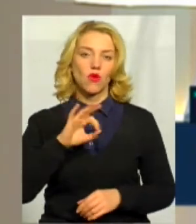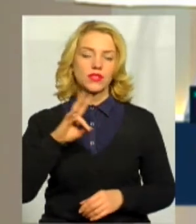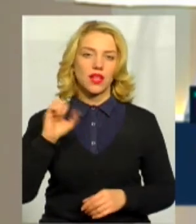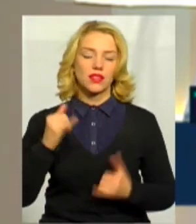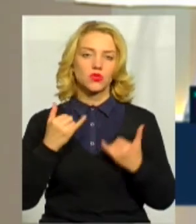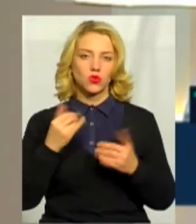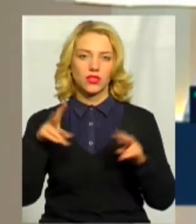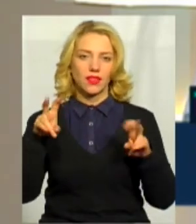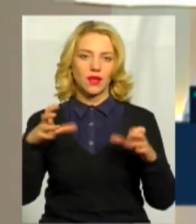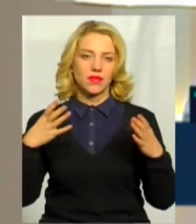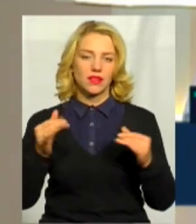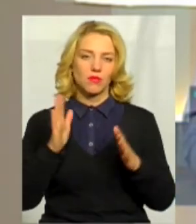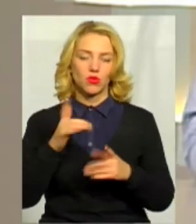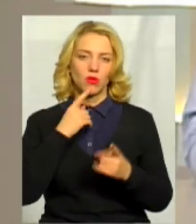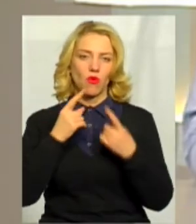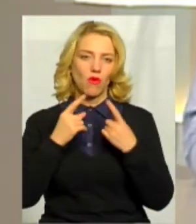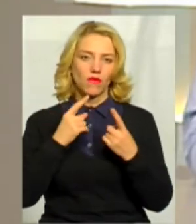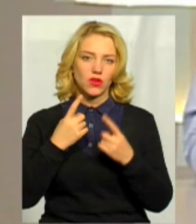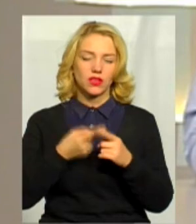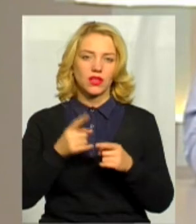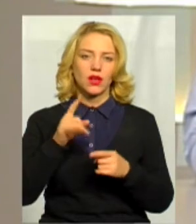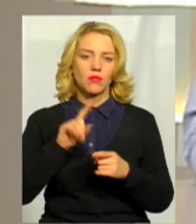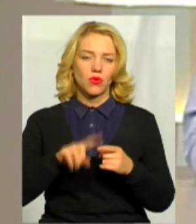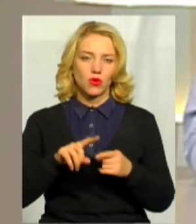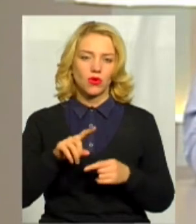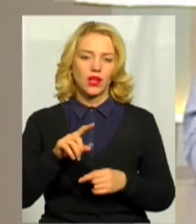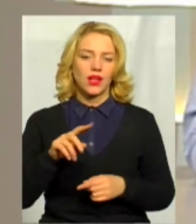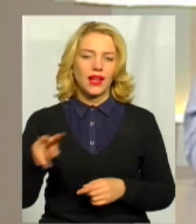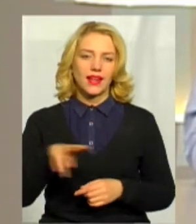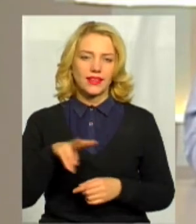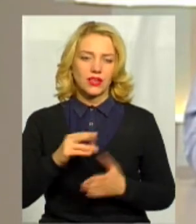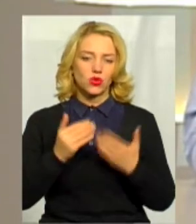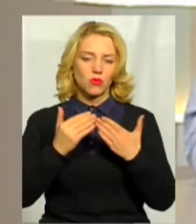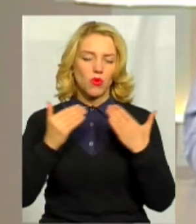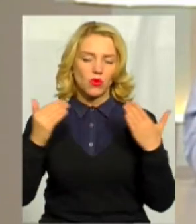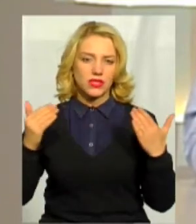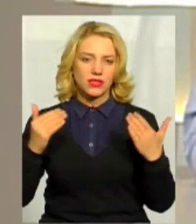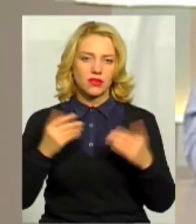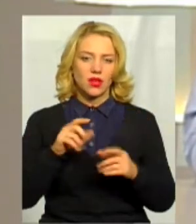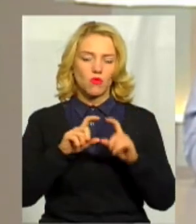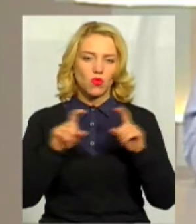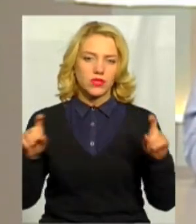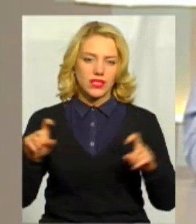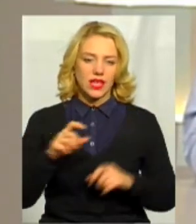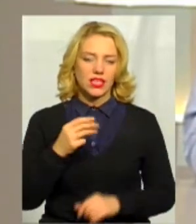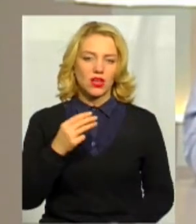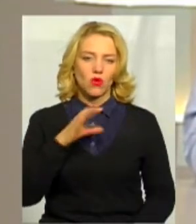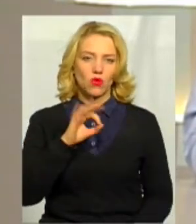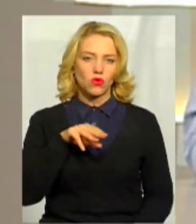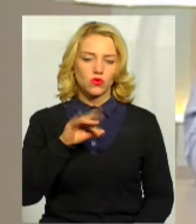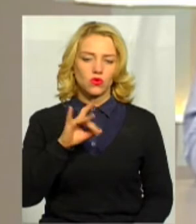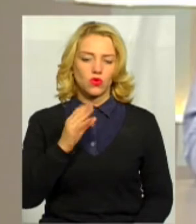Сьогодні у темі дня будемо говорити про літературно-меморіальний музей Миколи Островського у Шепетівці.